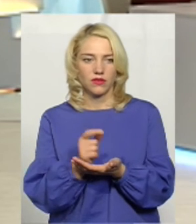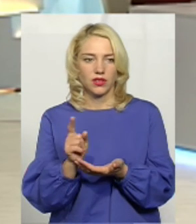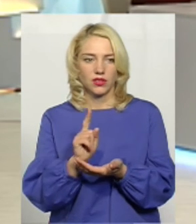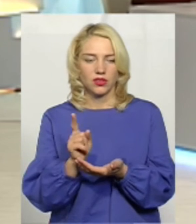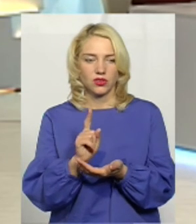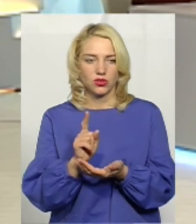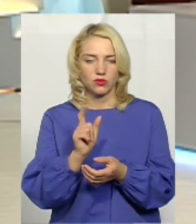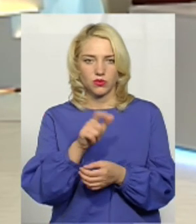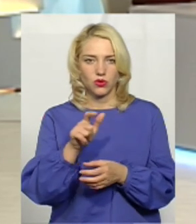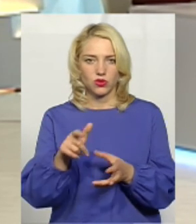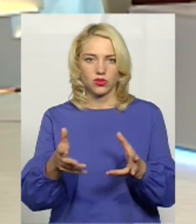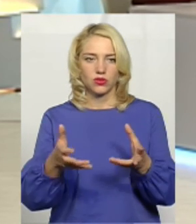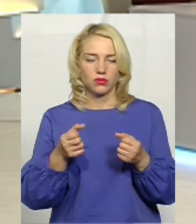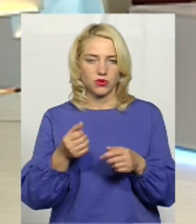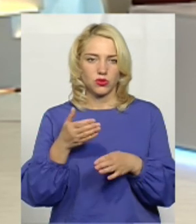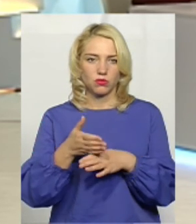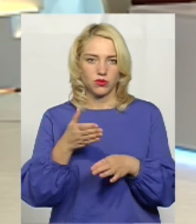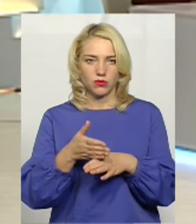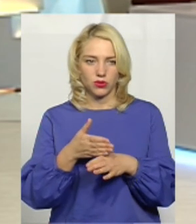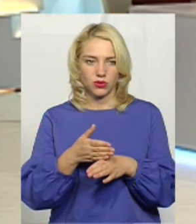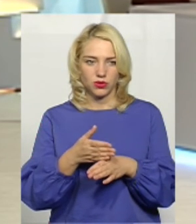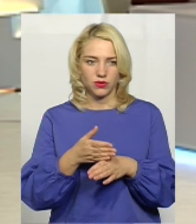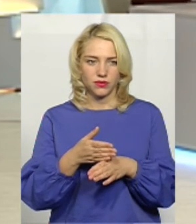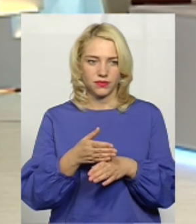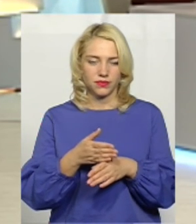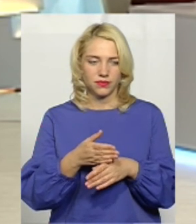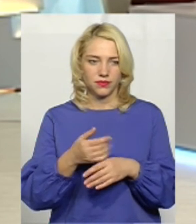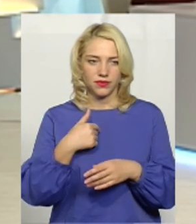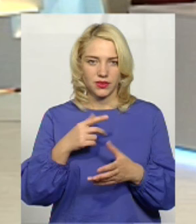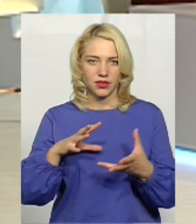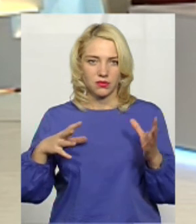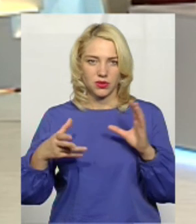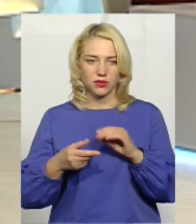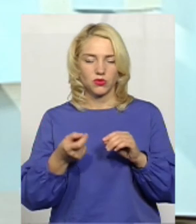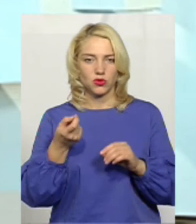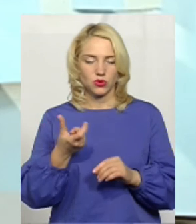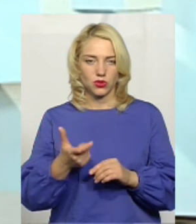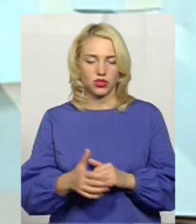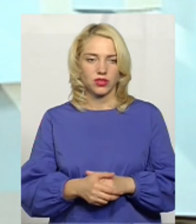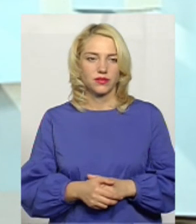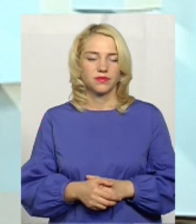люди отримали допомогу. Я так підсумую трошечки.